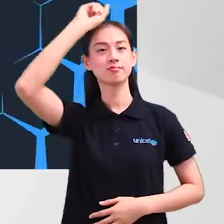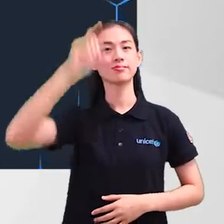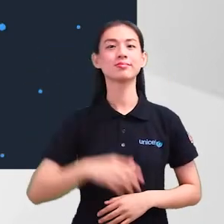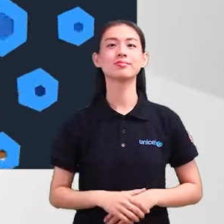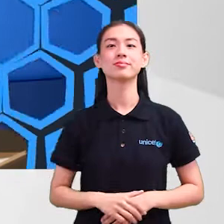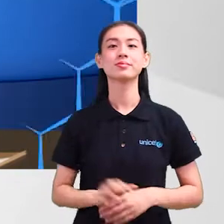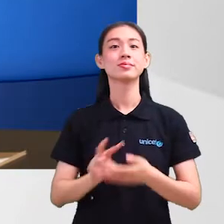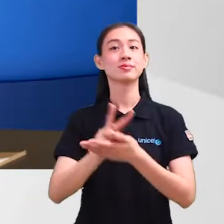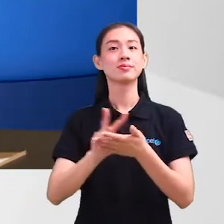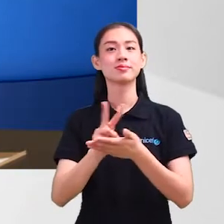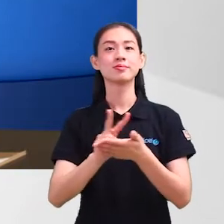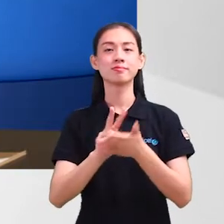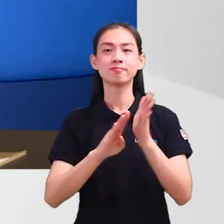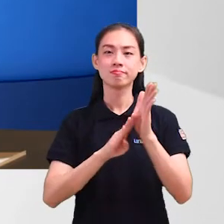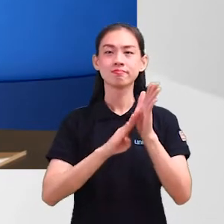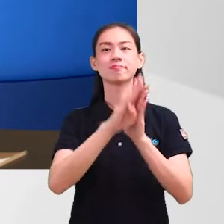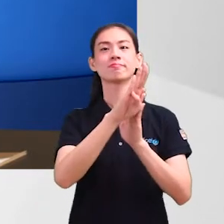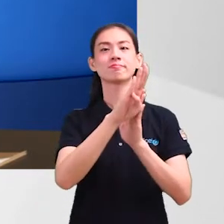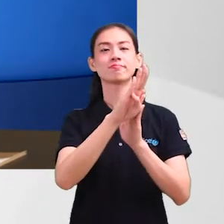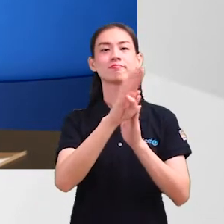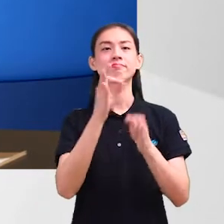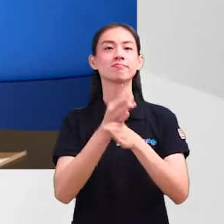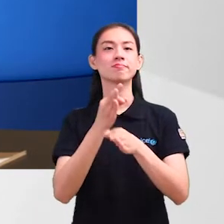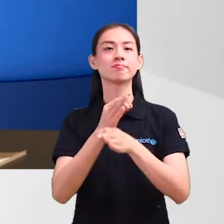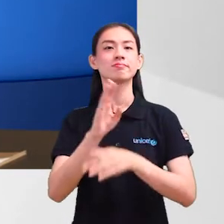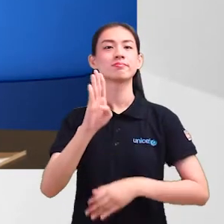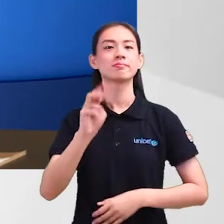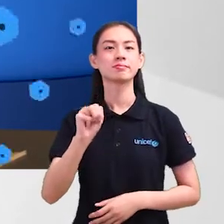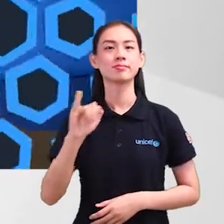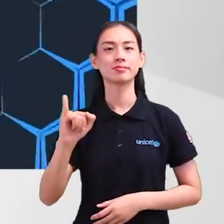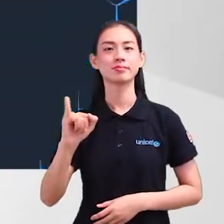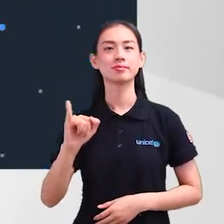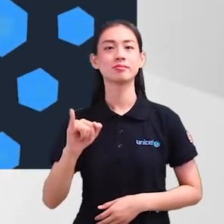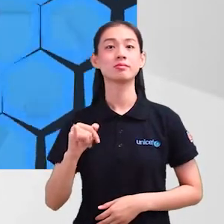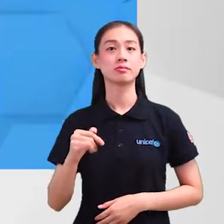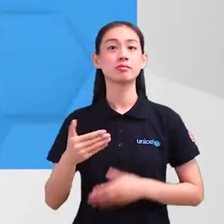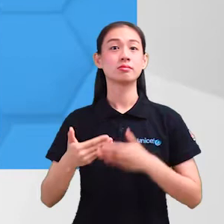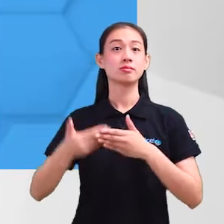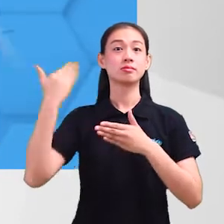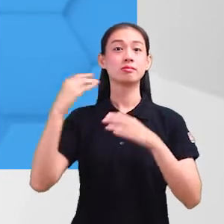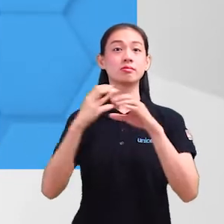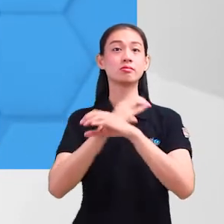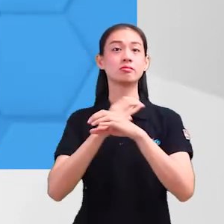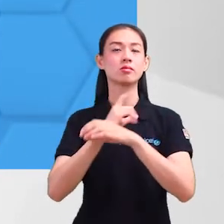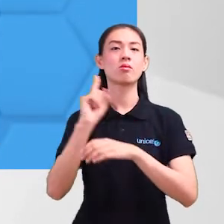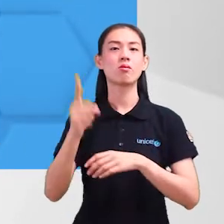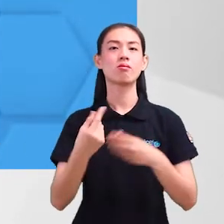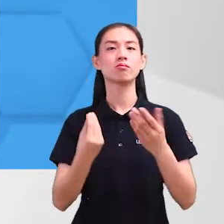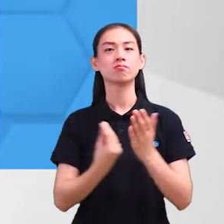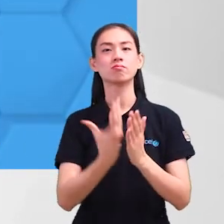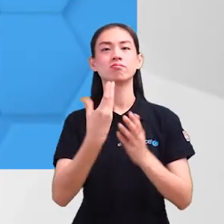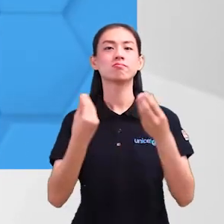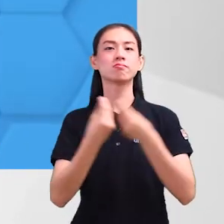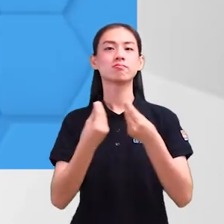Dalam video ini, kita akan mengembangkan lagi fungsi kalkulator BMI tersebut Kalau cabaran lepas hanya